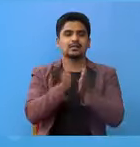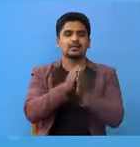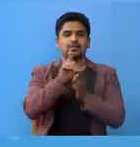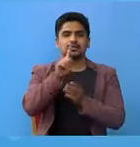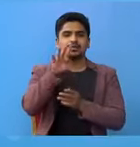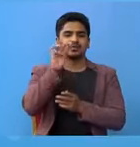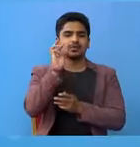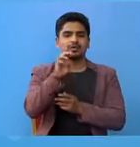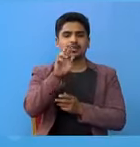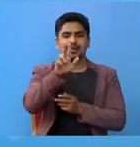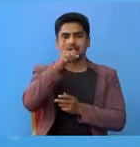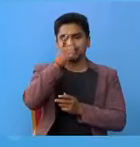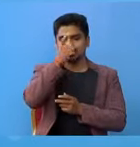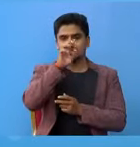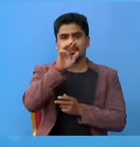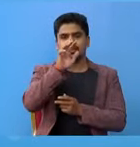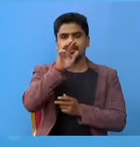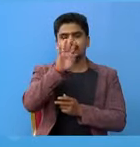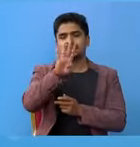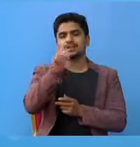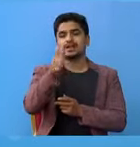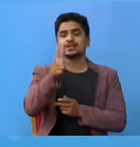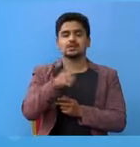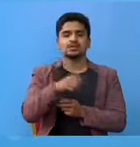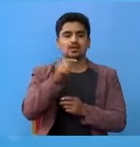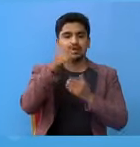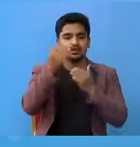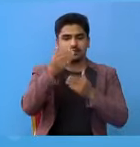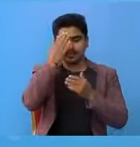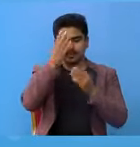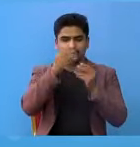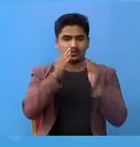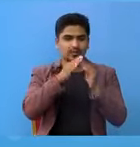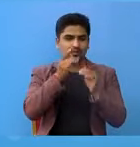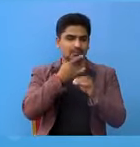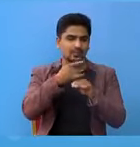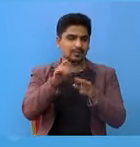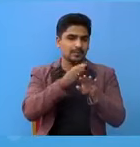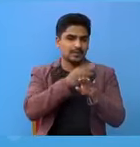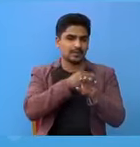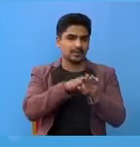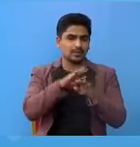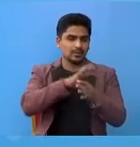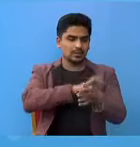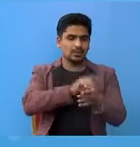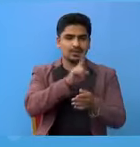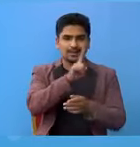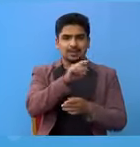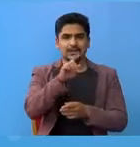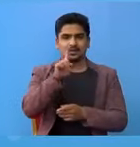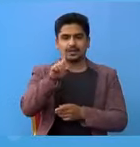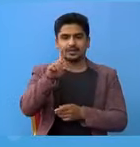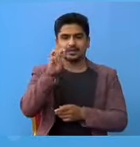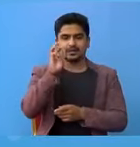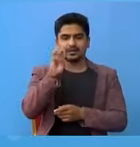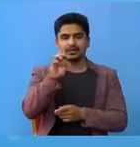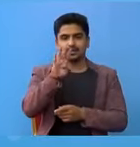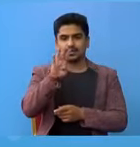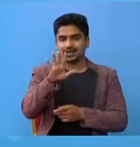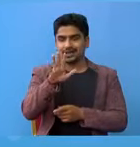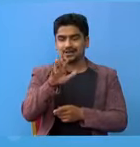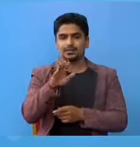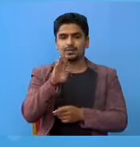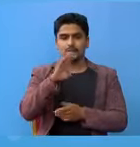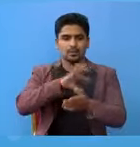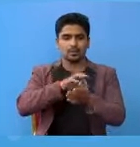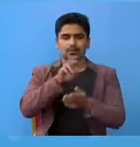जम्मा 14,0844, हाल समको डिश्चाज को संख्या इस प्रकार छो, प्रदेश एक पाट एक अजार पैतालीस,